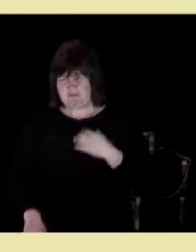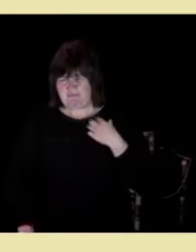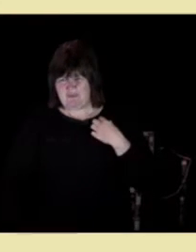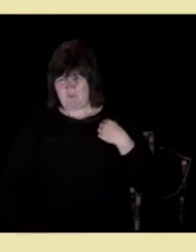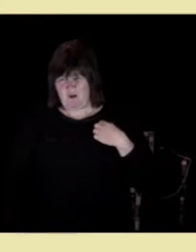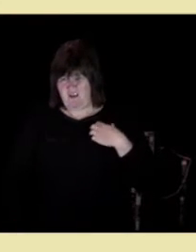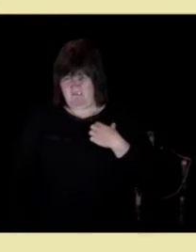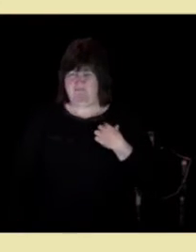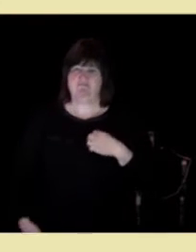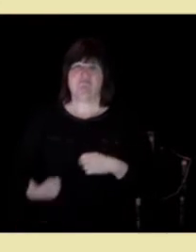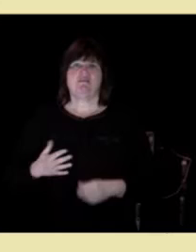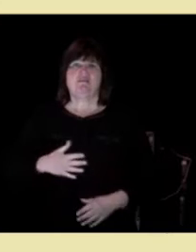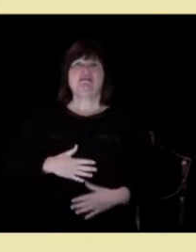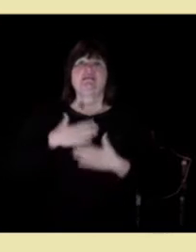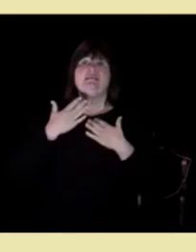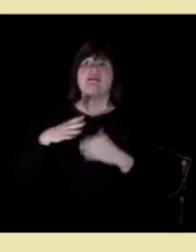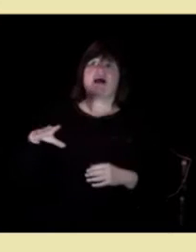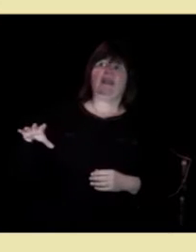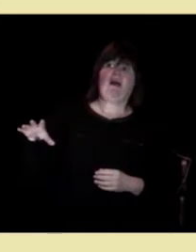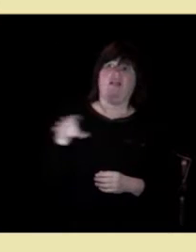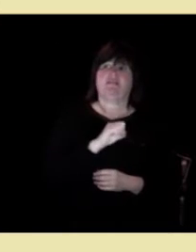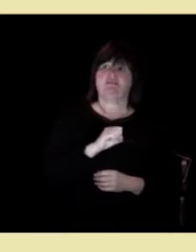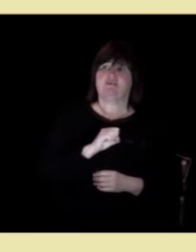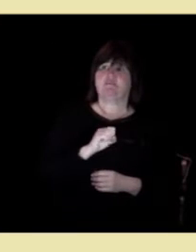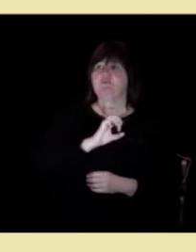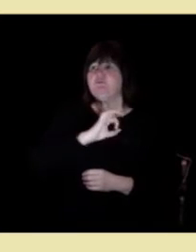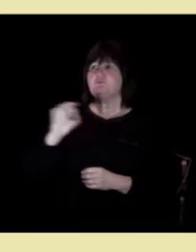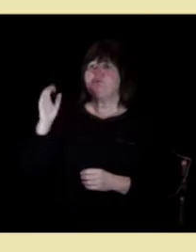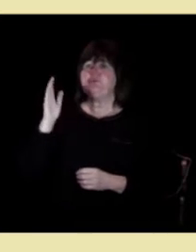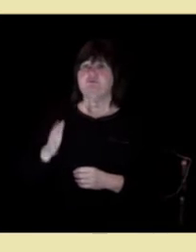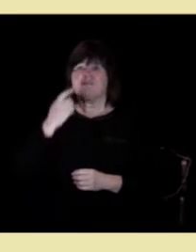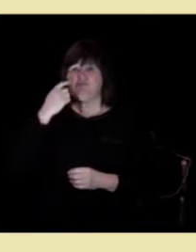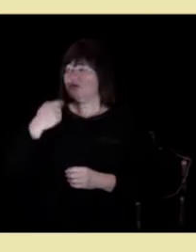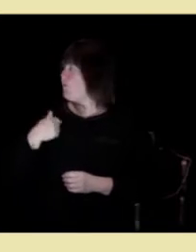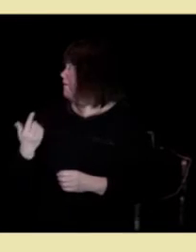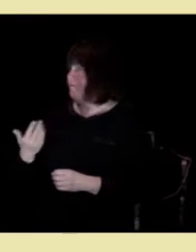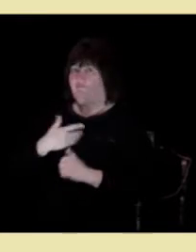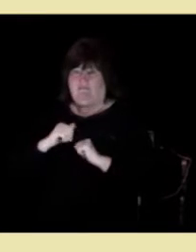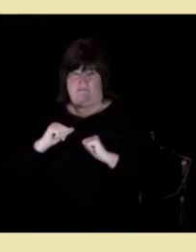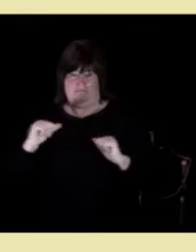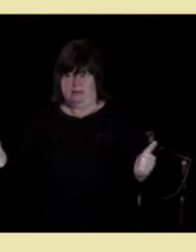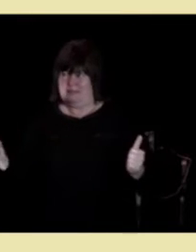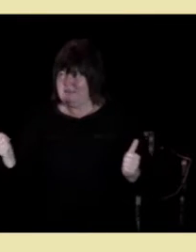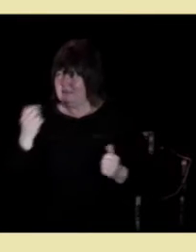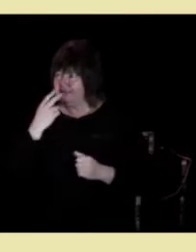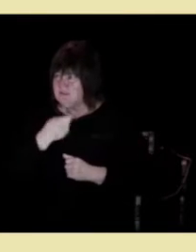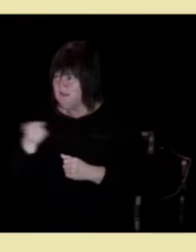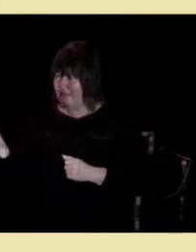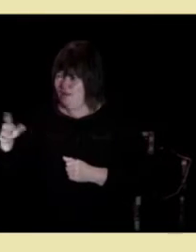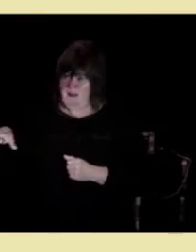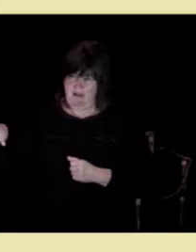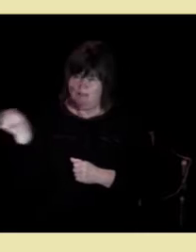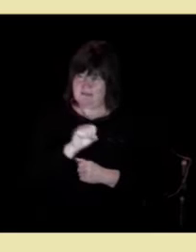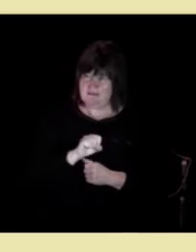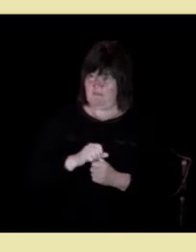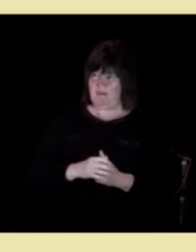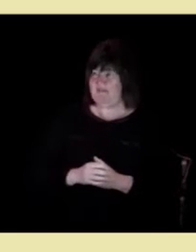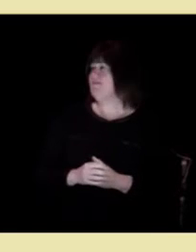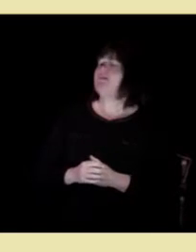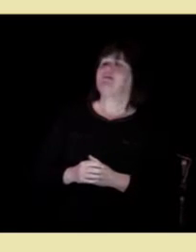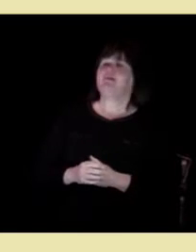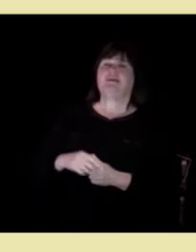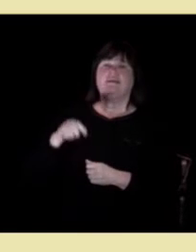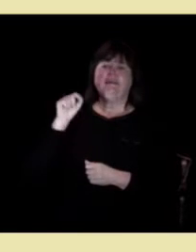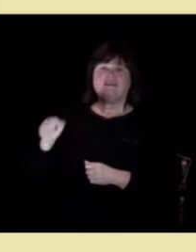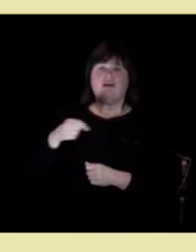Kjære alle sammen, tusen takk for i går. Veldig kjekt å se dere igjen, alle sammen. I dag har jeg jo med